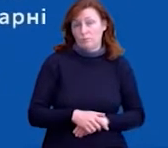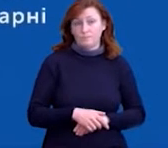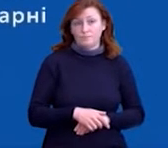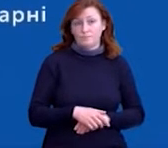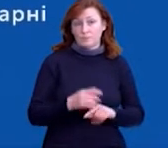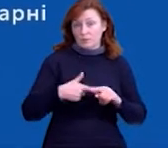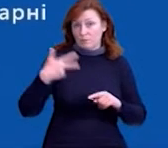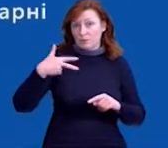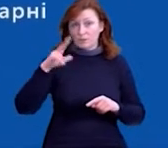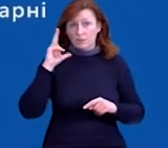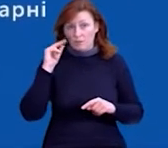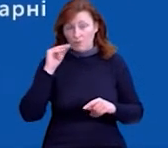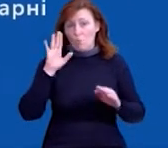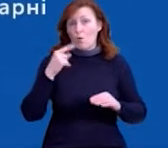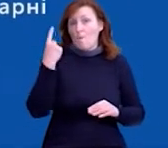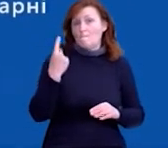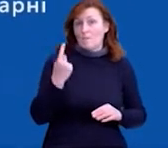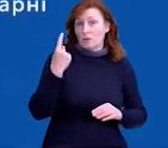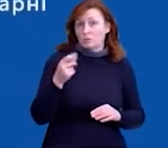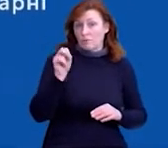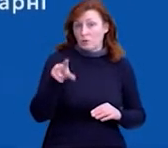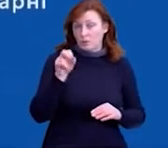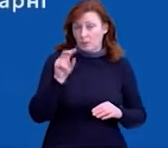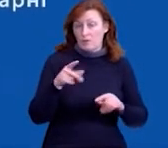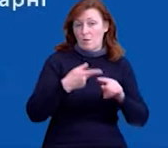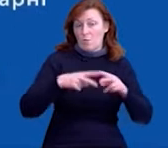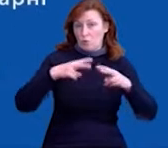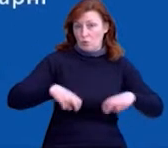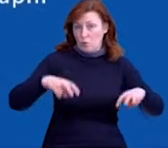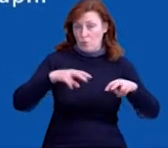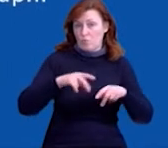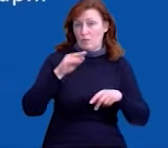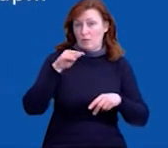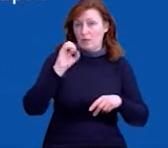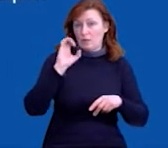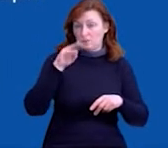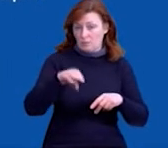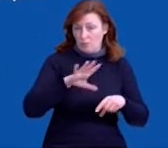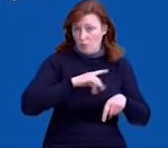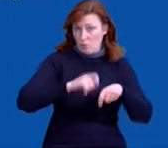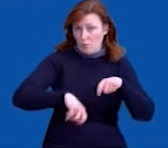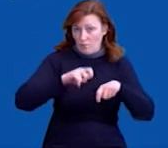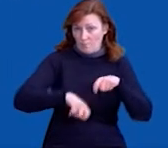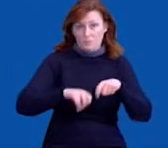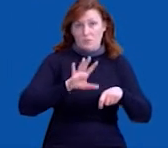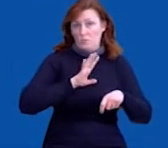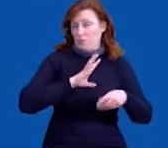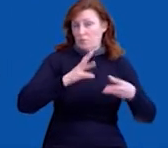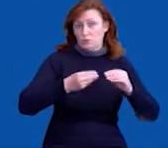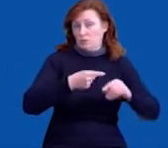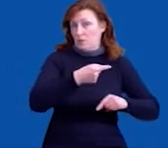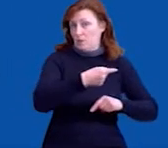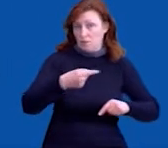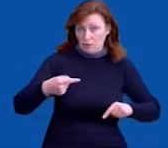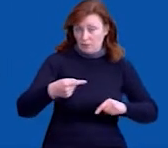30-го числа. Потім 1-го числа тест на ковід був зроблений, результат негативний. 3-го,